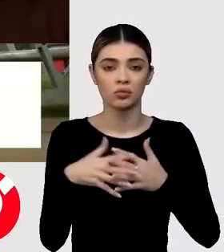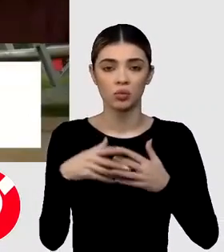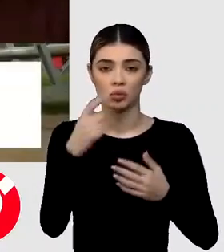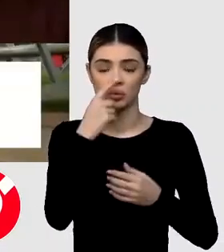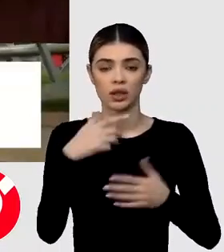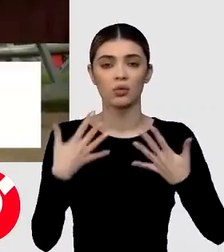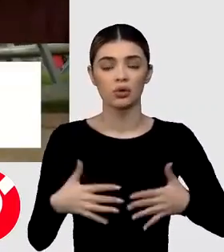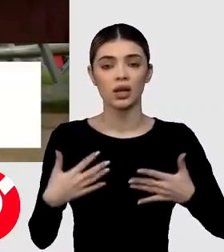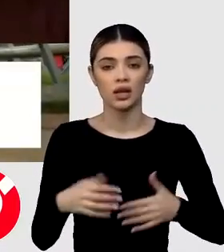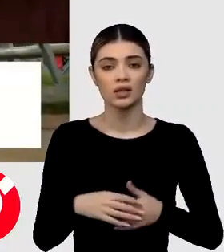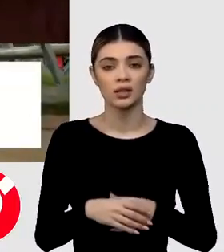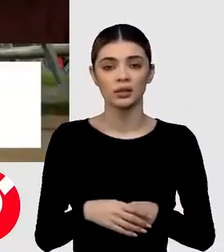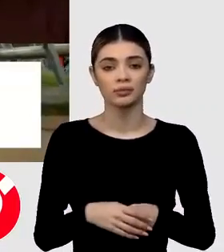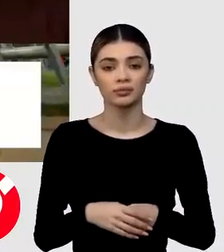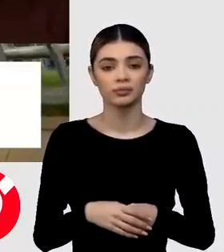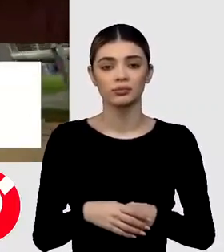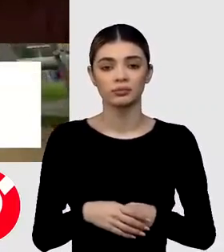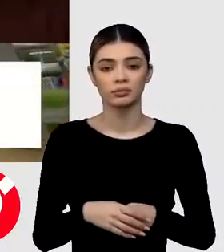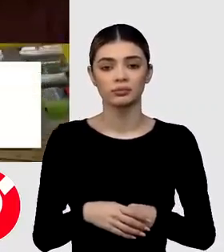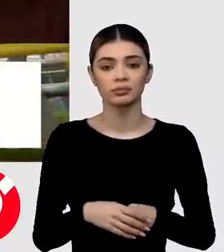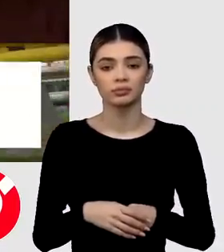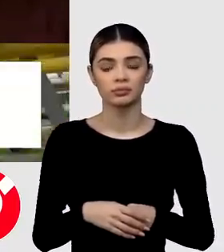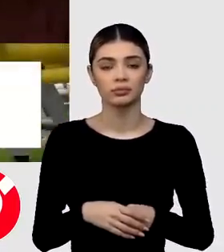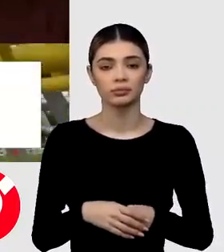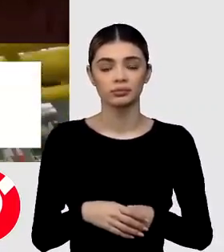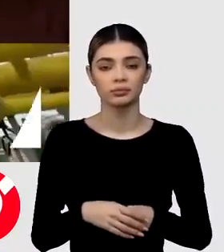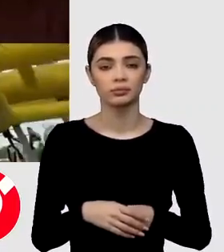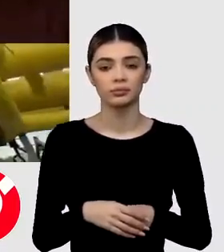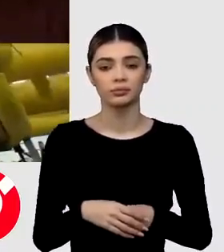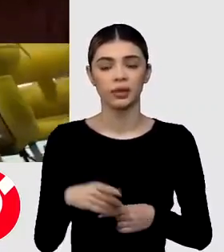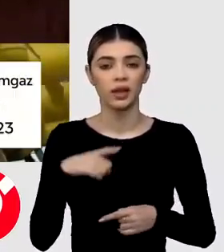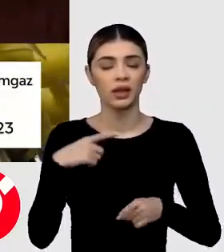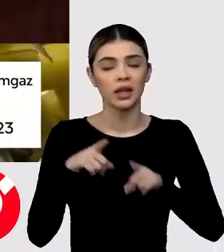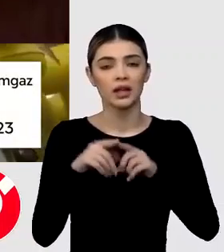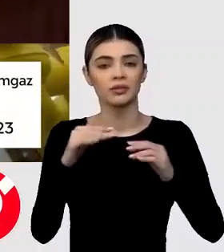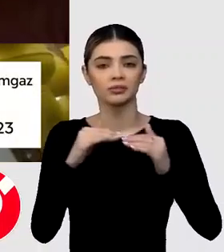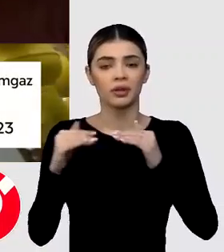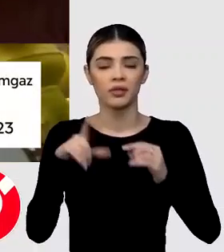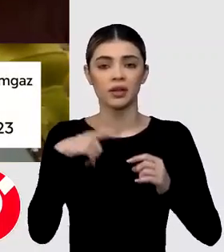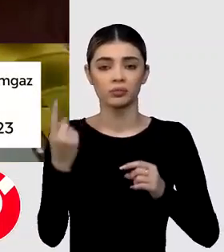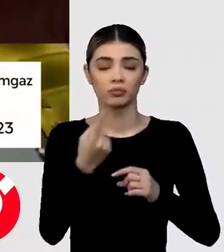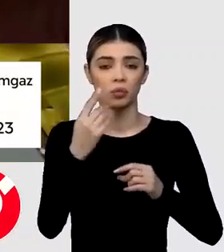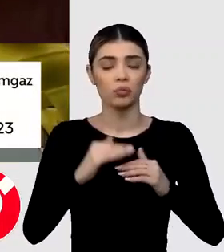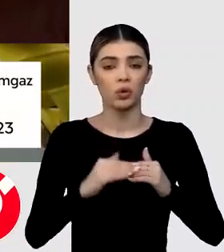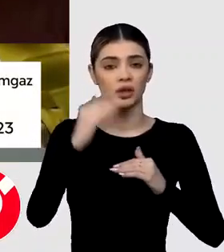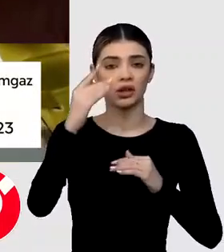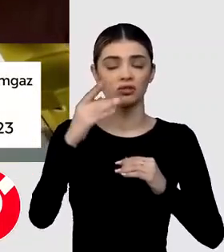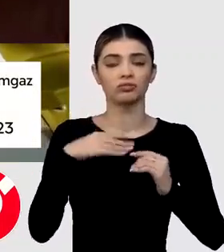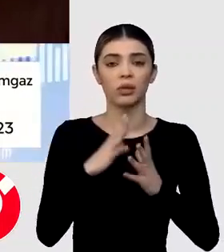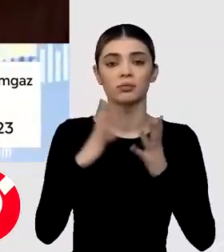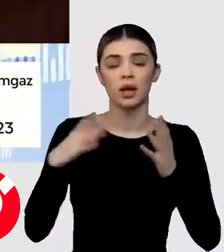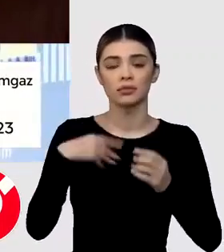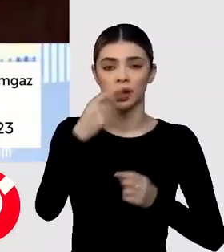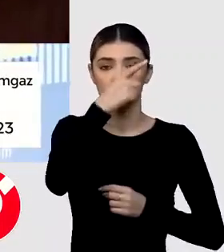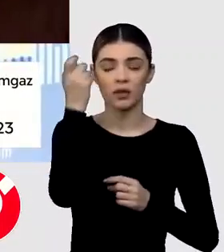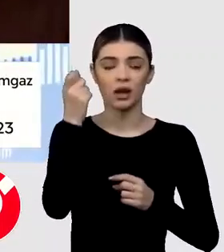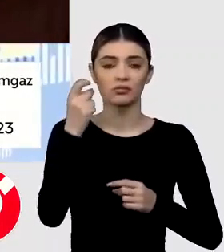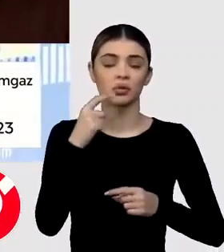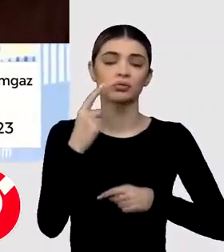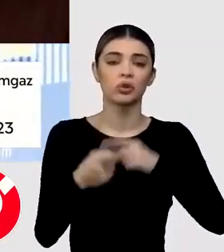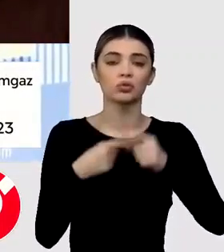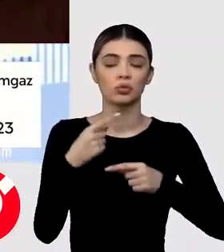Ucraina, se zicează cam la același nivel. Deci am avut o creștere exclusivă în timpul verii,